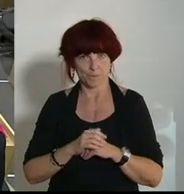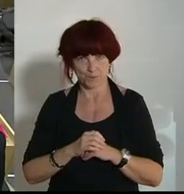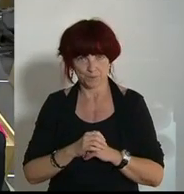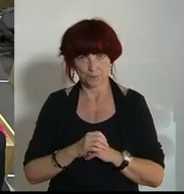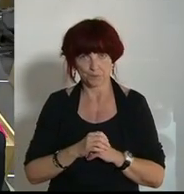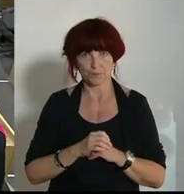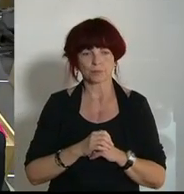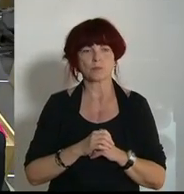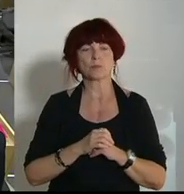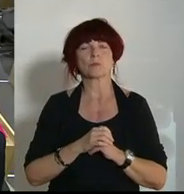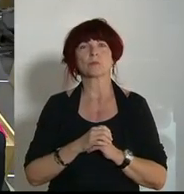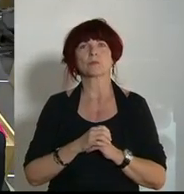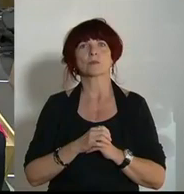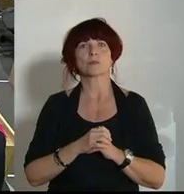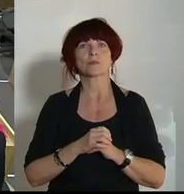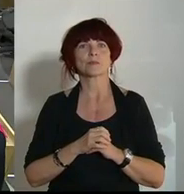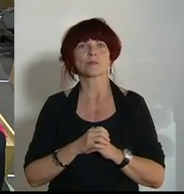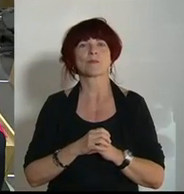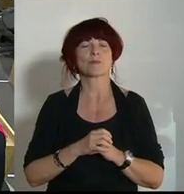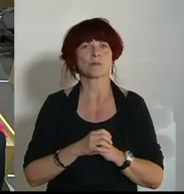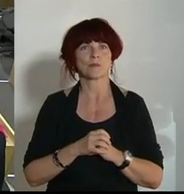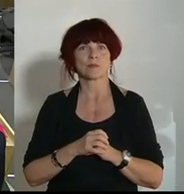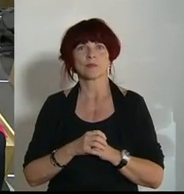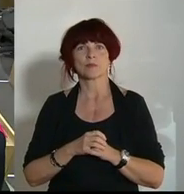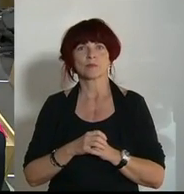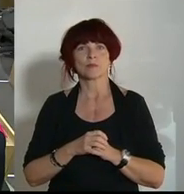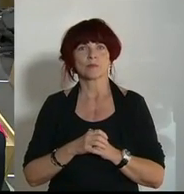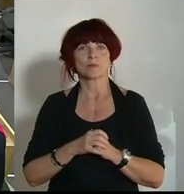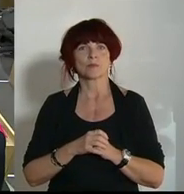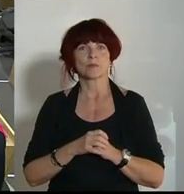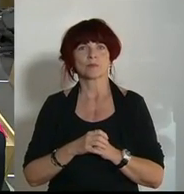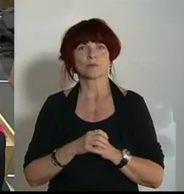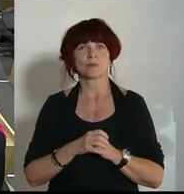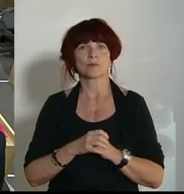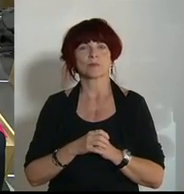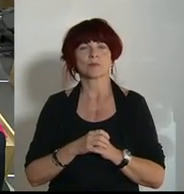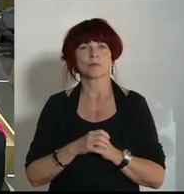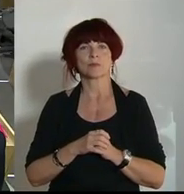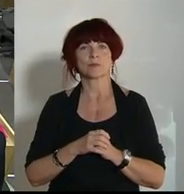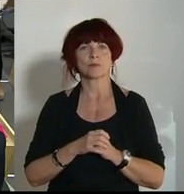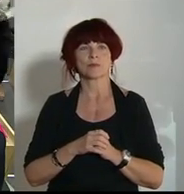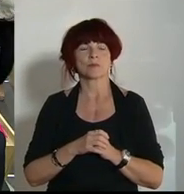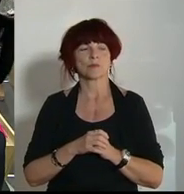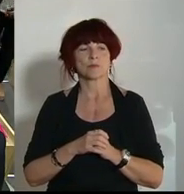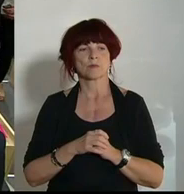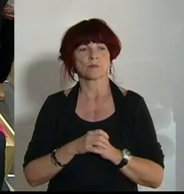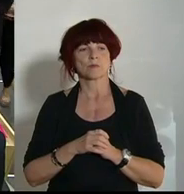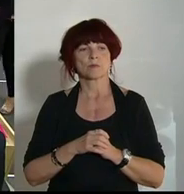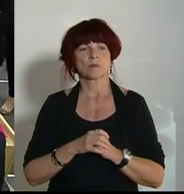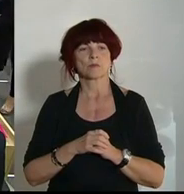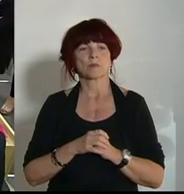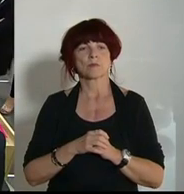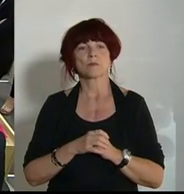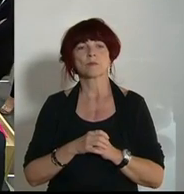SPÖ. Sie ist aus Wels in Oberösterreich. Masterplan, der Plan T für Tourismus, der sei längst überholt. Gerald Hauser,